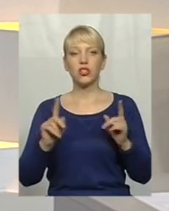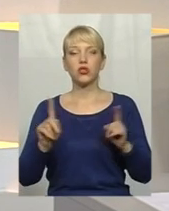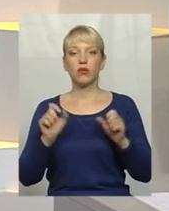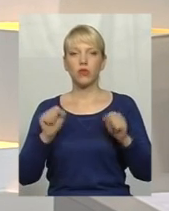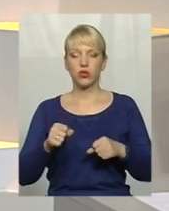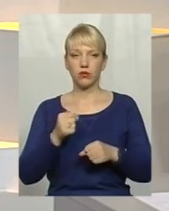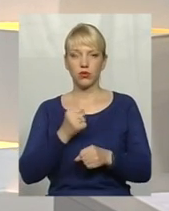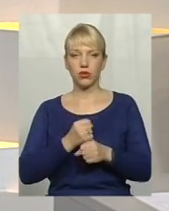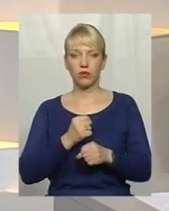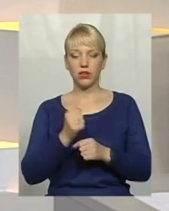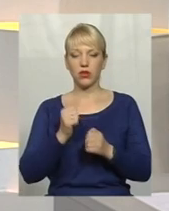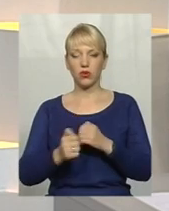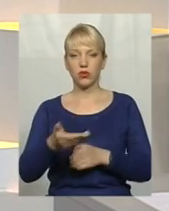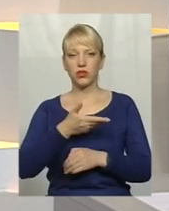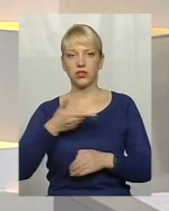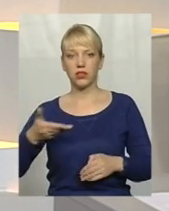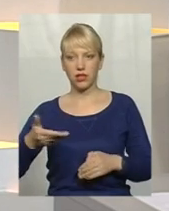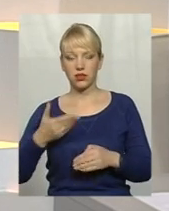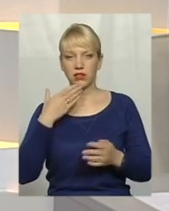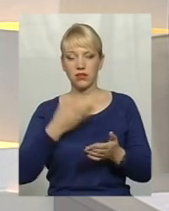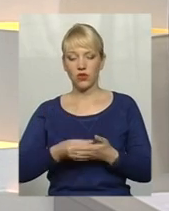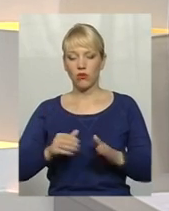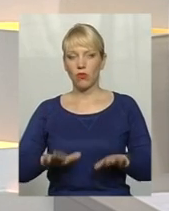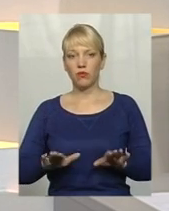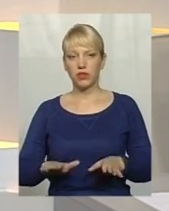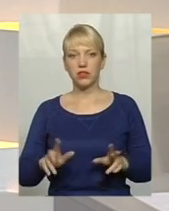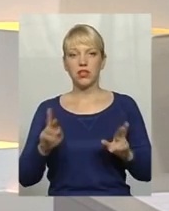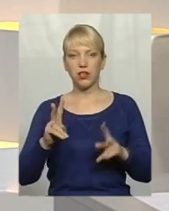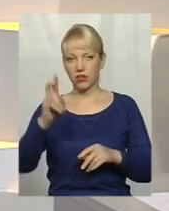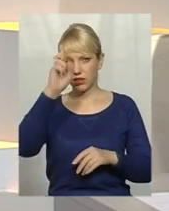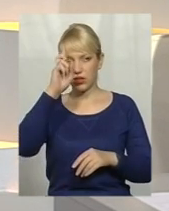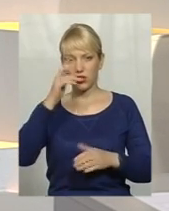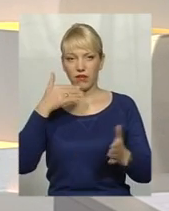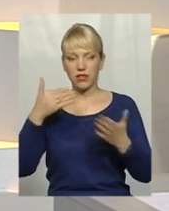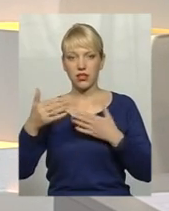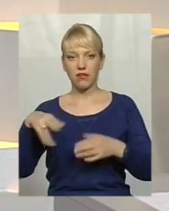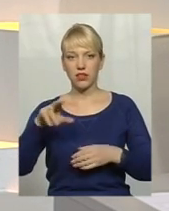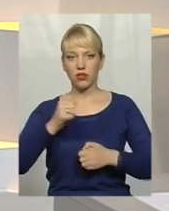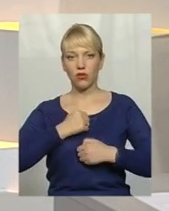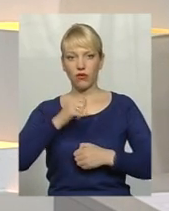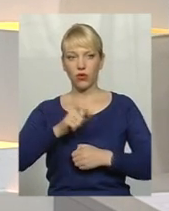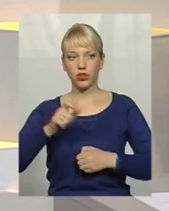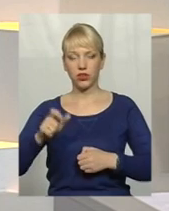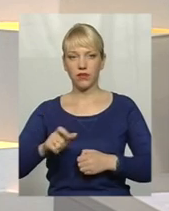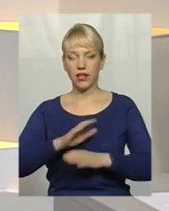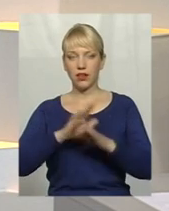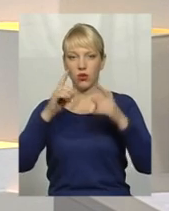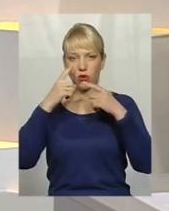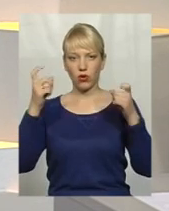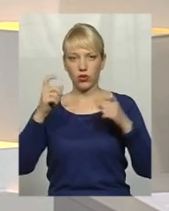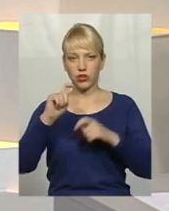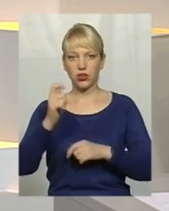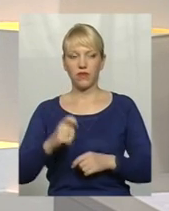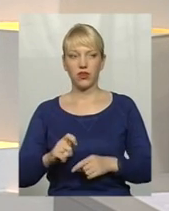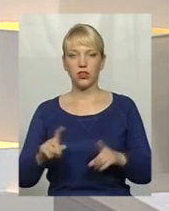зробити кожен із нас на своєму місці, як держава ставиться до воїнів неоголошеної війни,